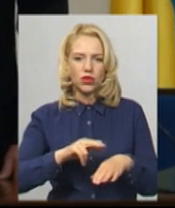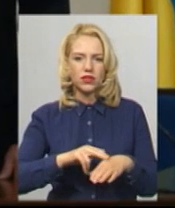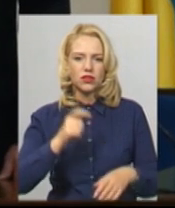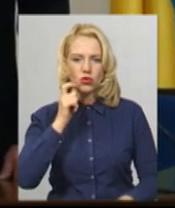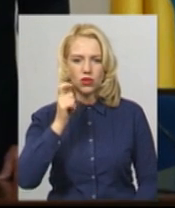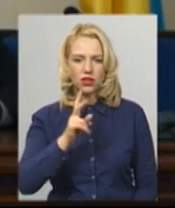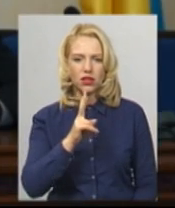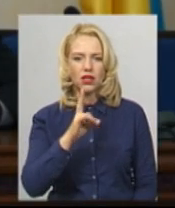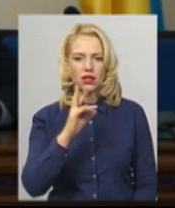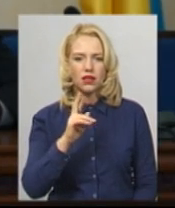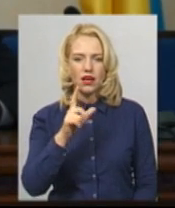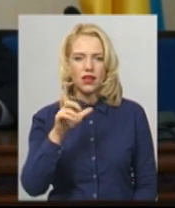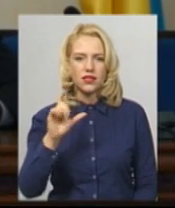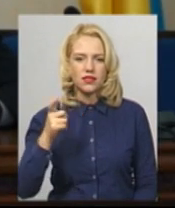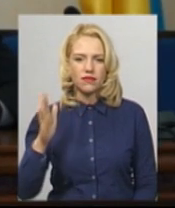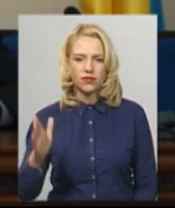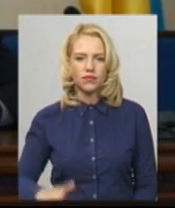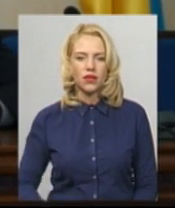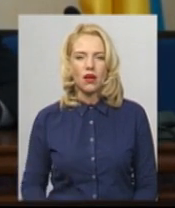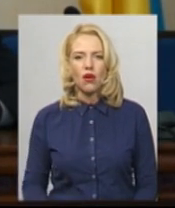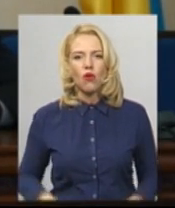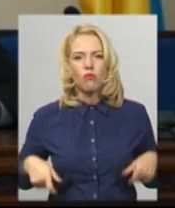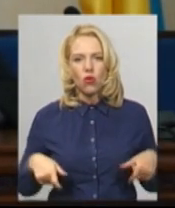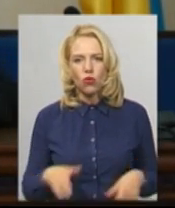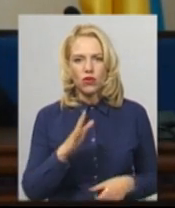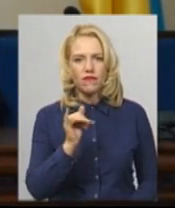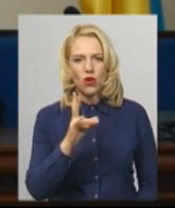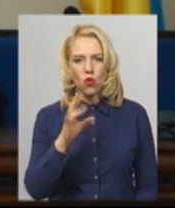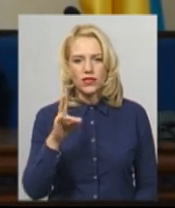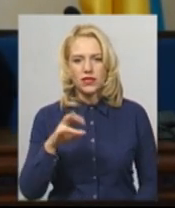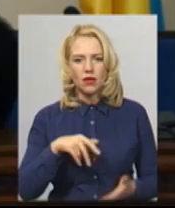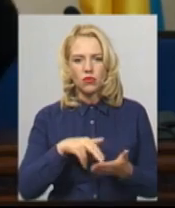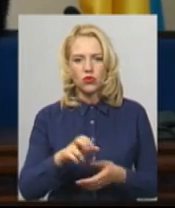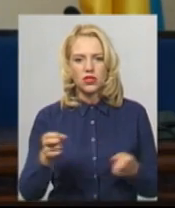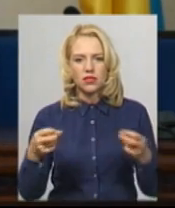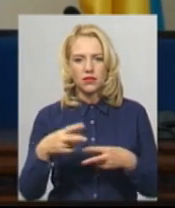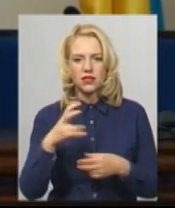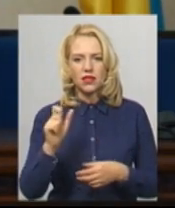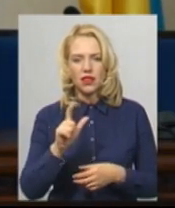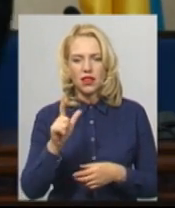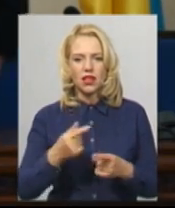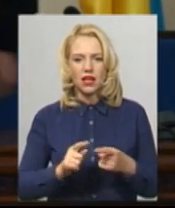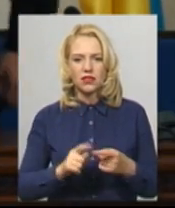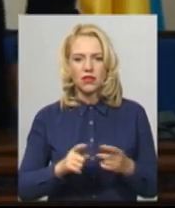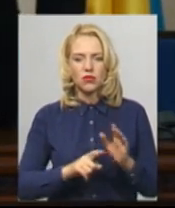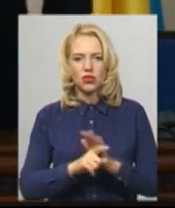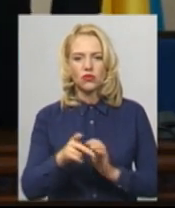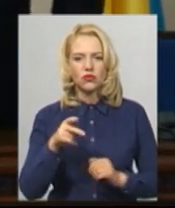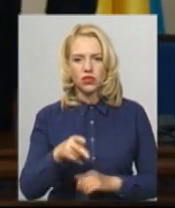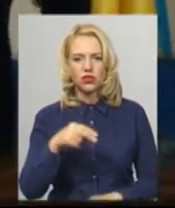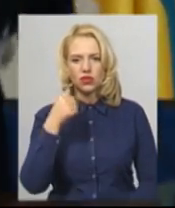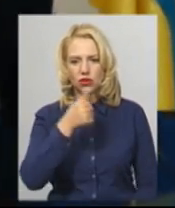Князєв. Полковник Віконський пройшов в спеціальні підрозділи поліції на початку 2000-х років і